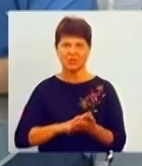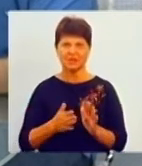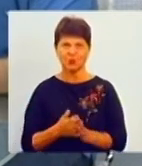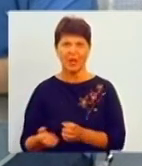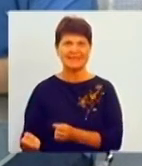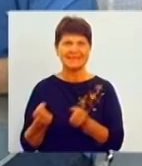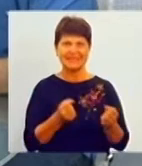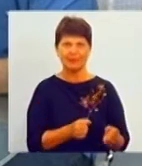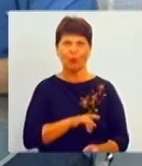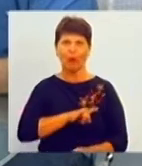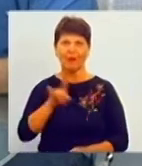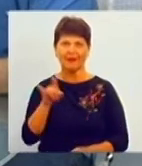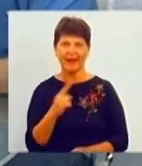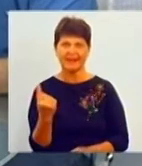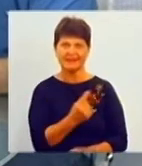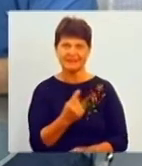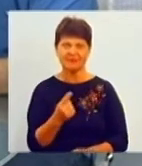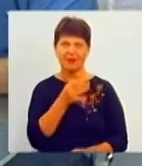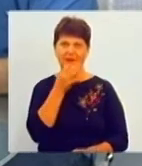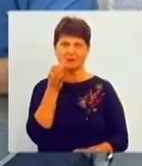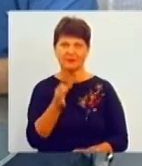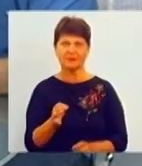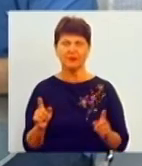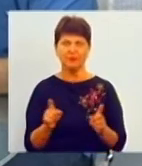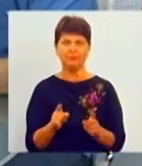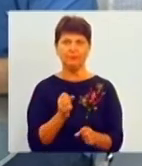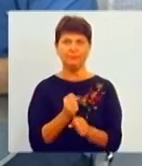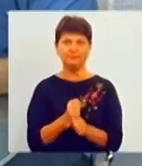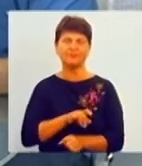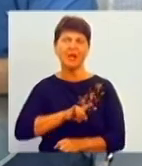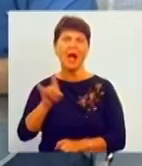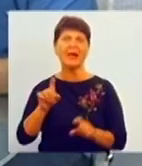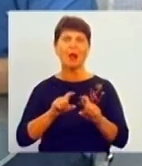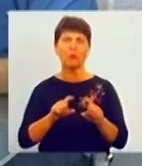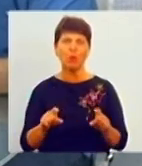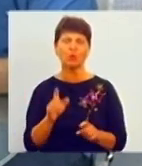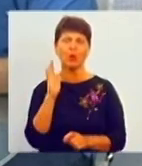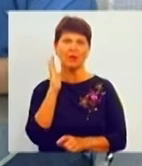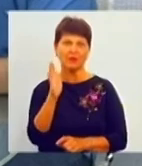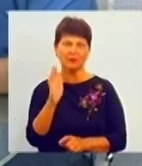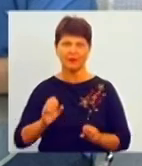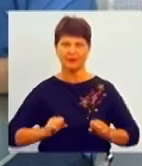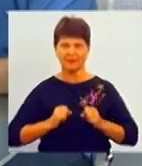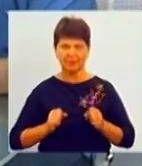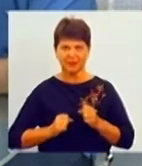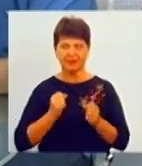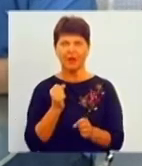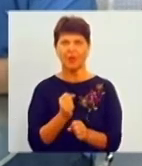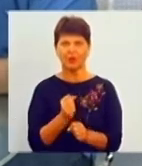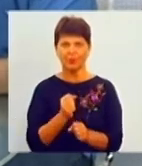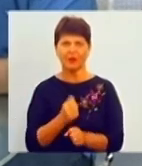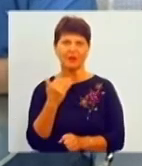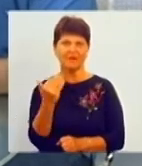рейсів і сказати, що працівники аеропорту будуть і надалі намагатись робити ваше